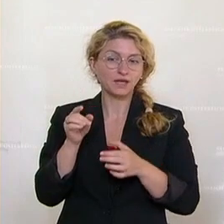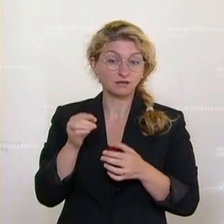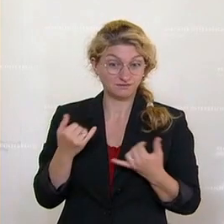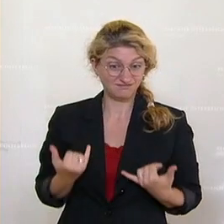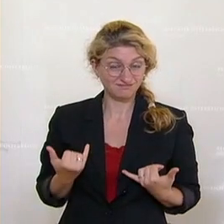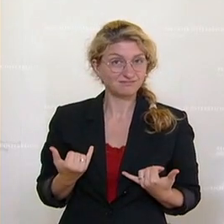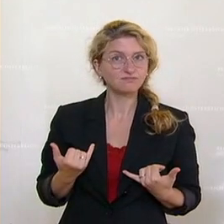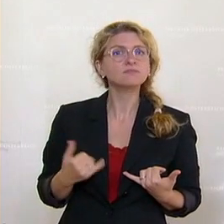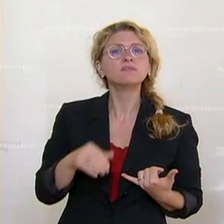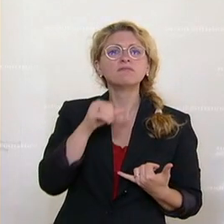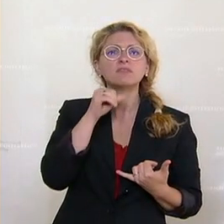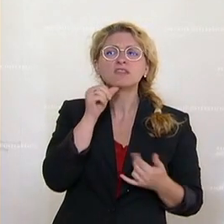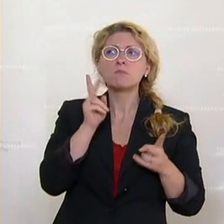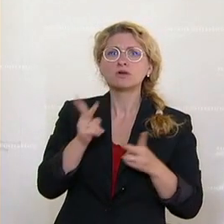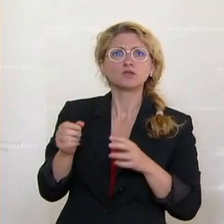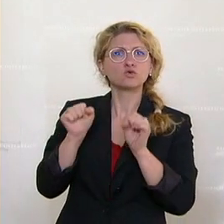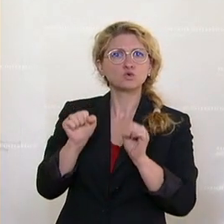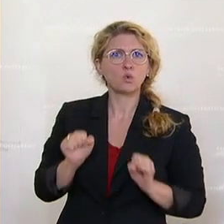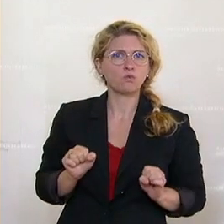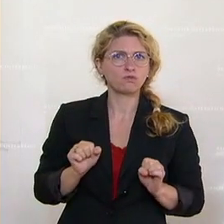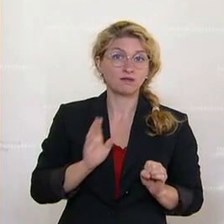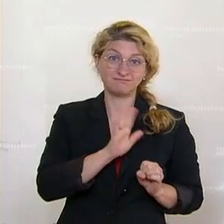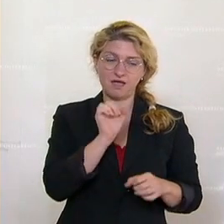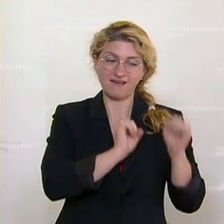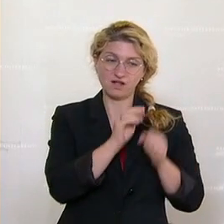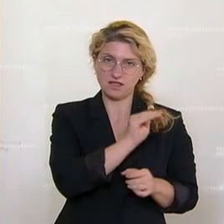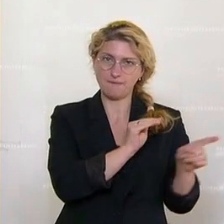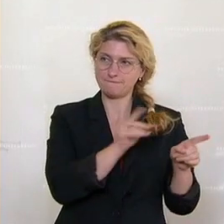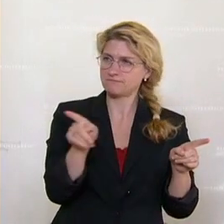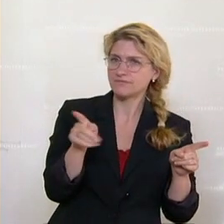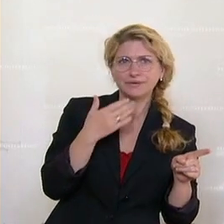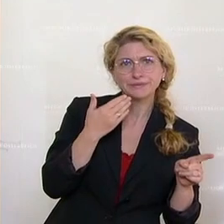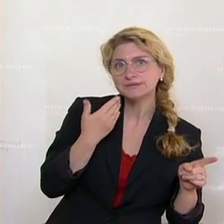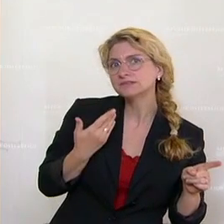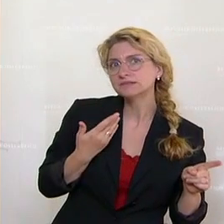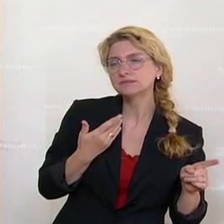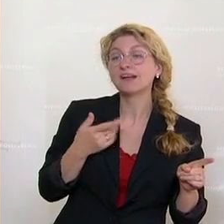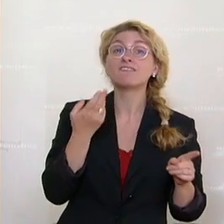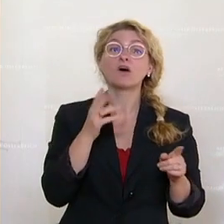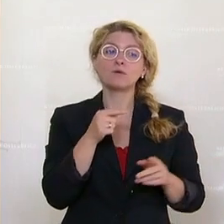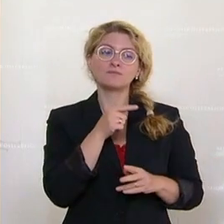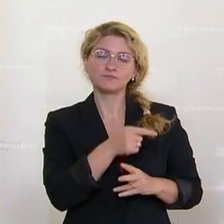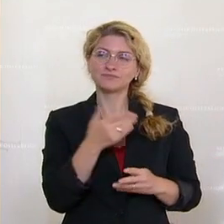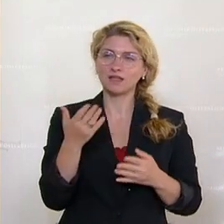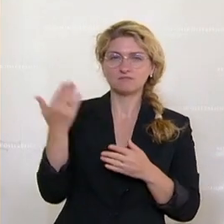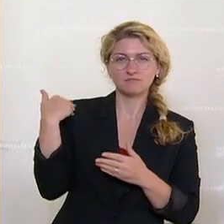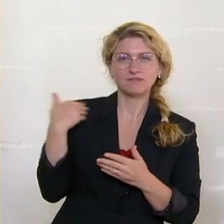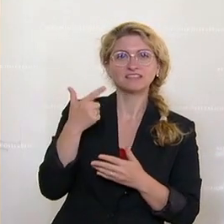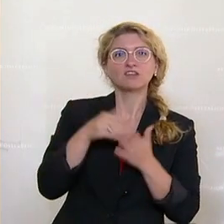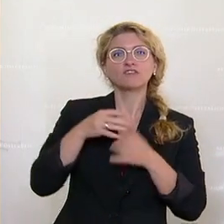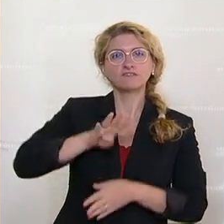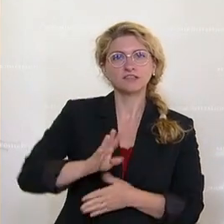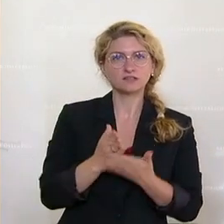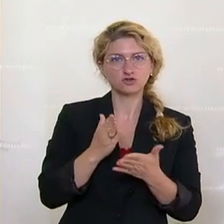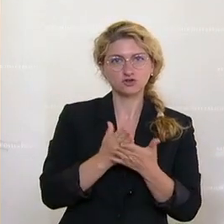nicht als potenzieller Kunde von Anwalt M. erkannt wurde. Zumal er der ÖVP schon 2014